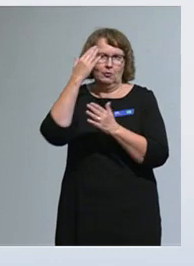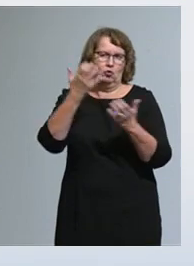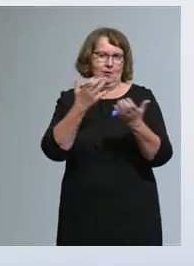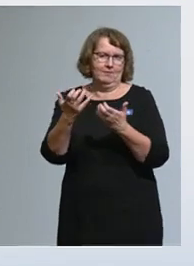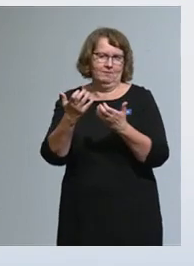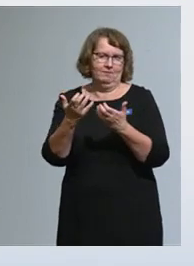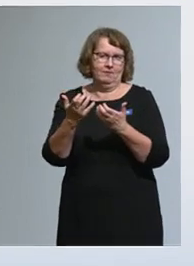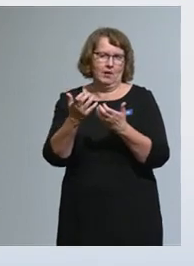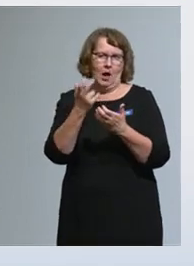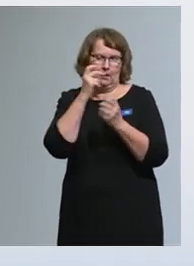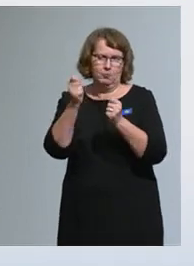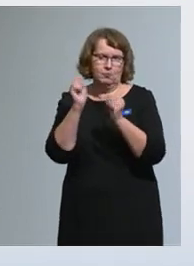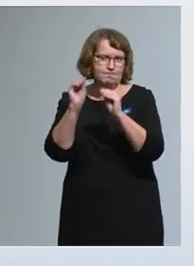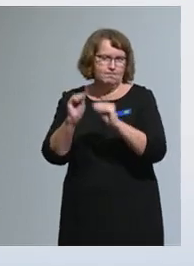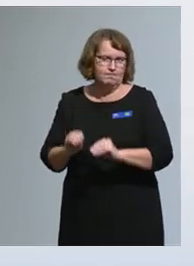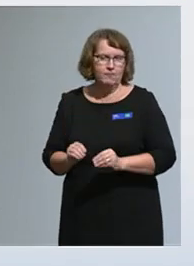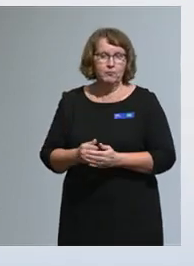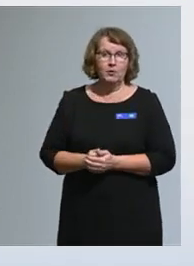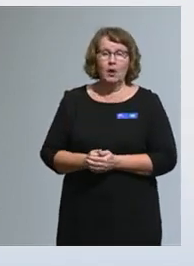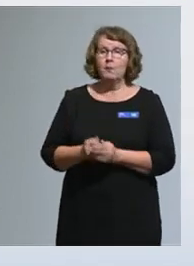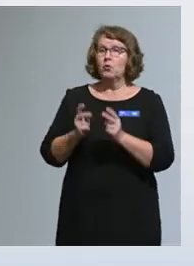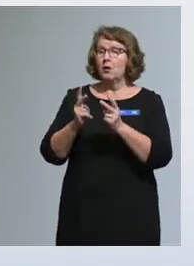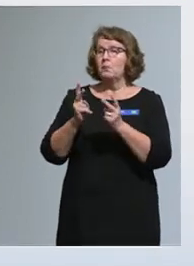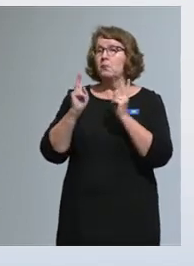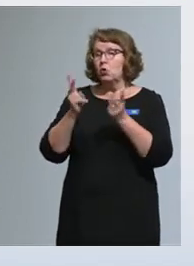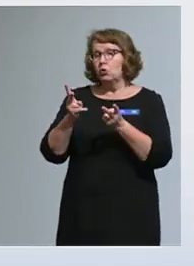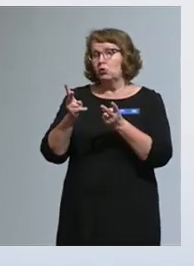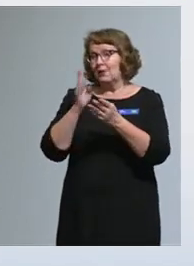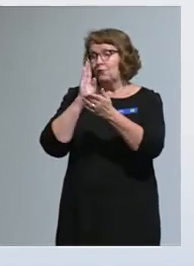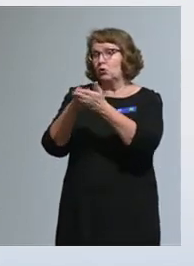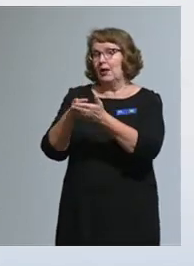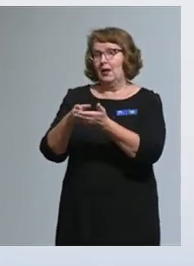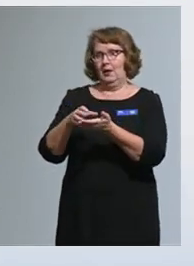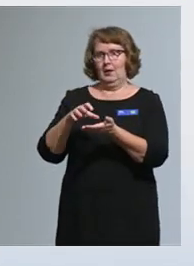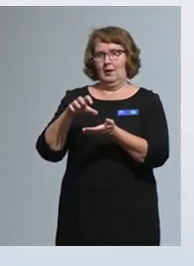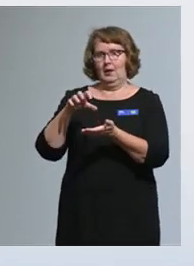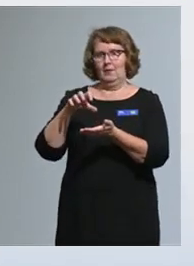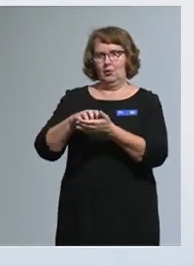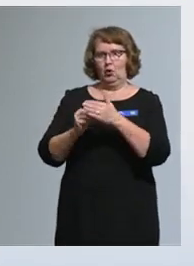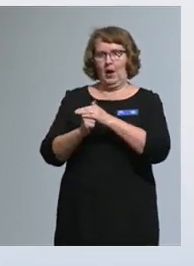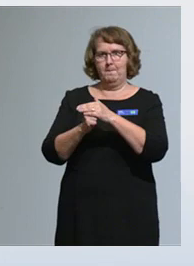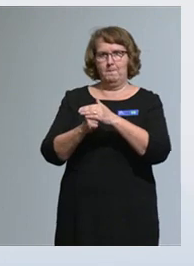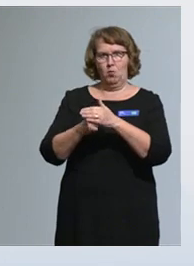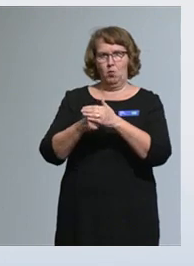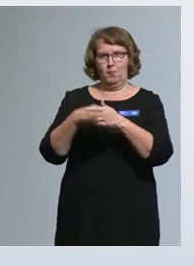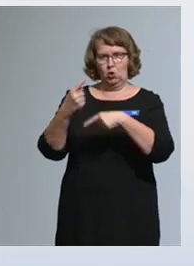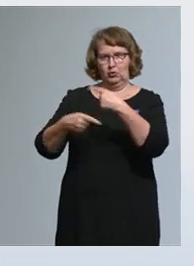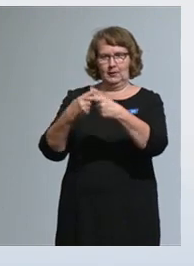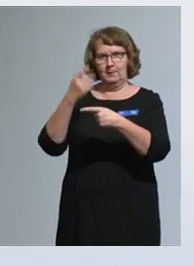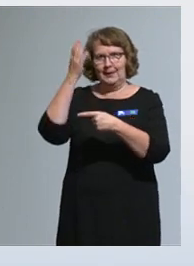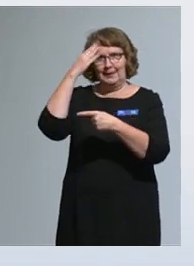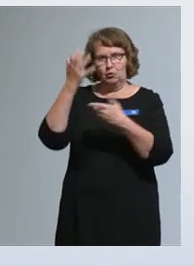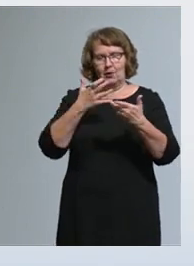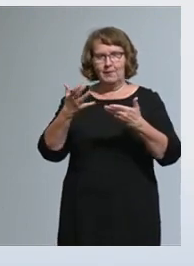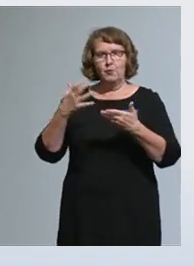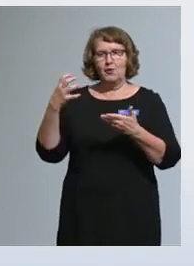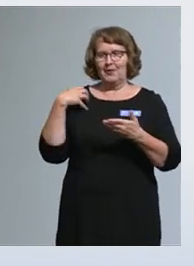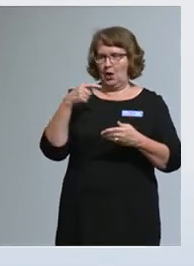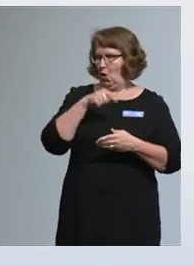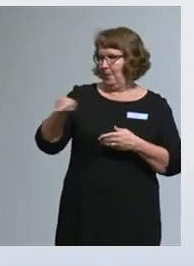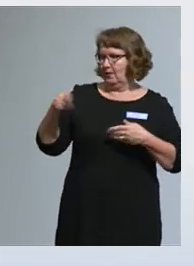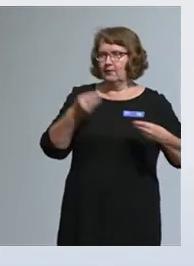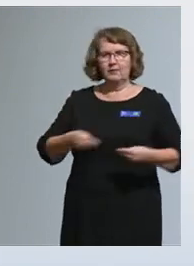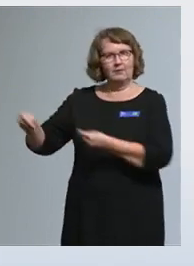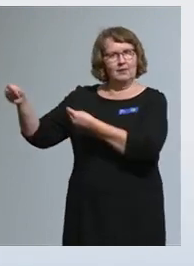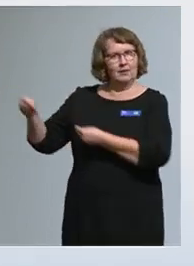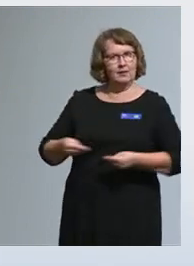valtioavustusprosessissa tarvittavat tiedot liikkuvat myös viranomaisten välillä. Eli jos järjestön